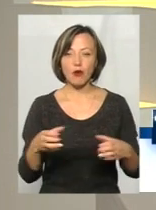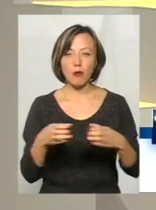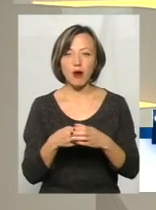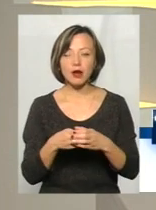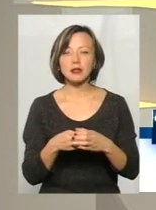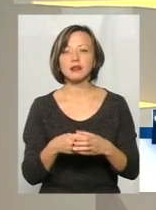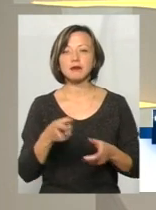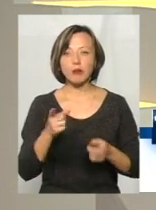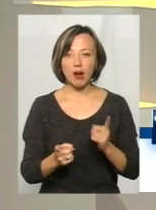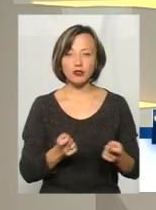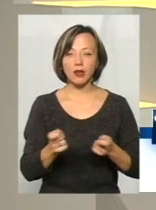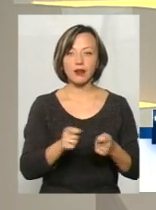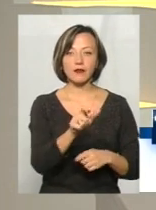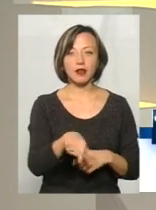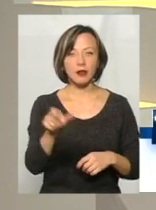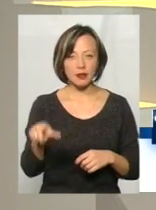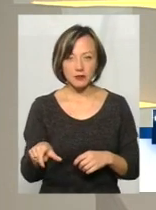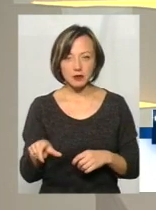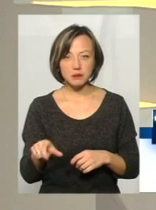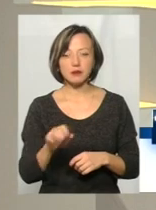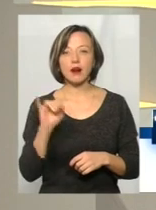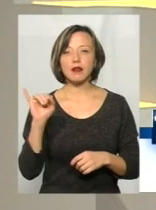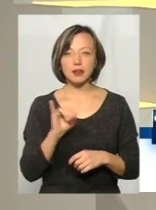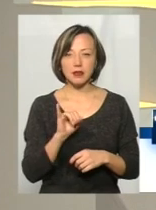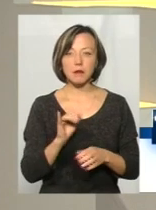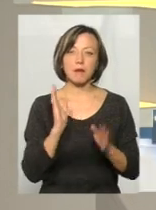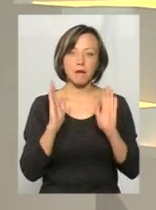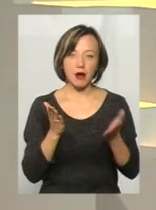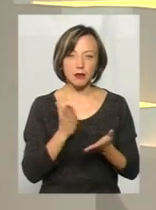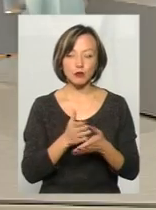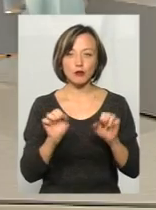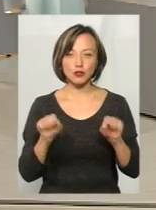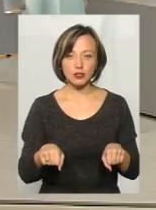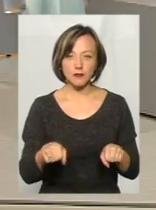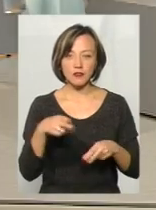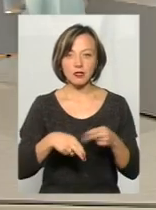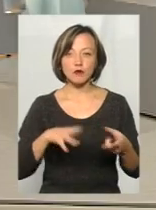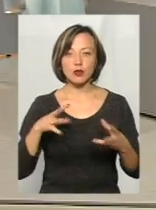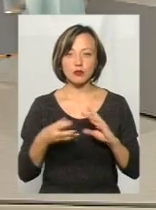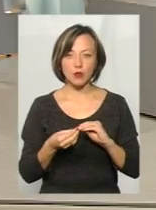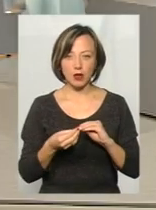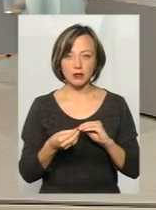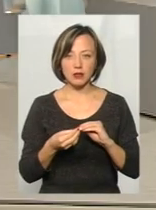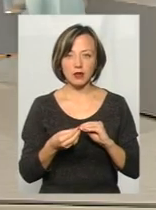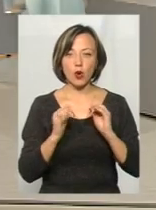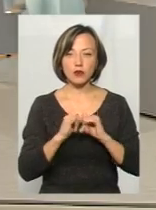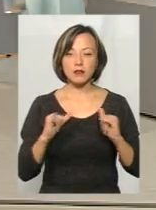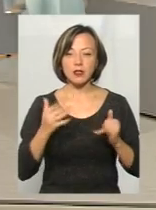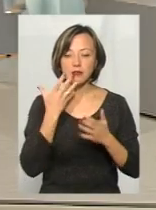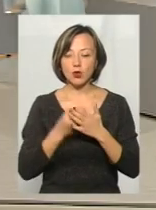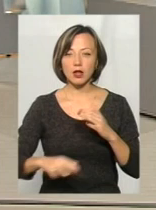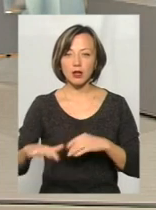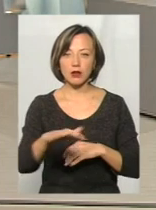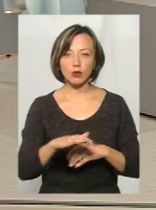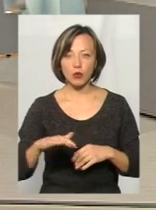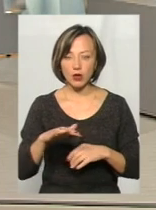справжніх керівників і матимуть можливість в кінцевому результаті потім розвивати свої території